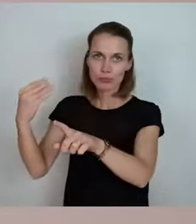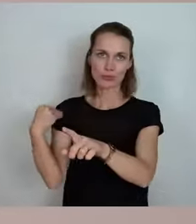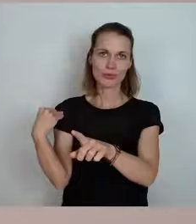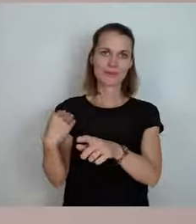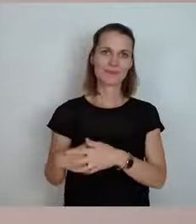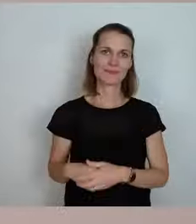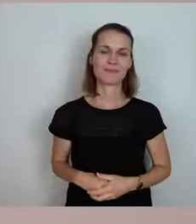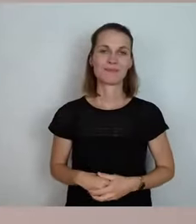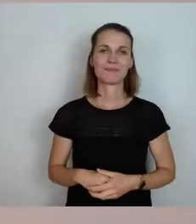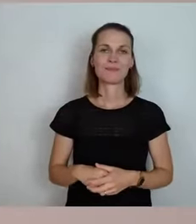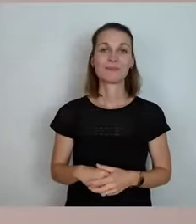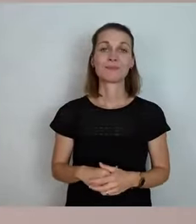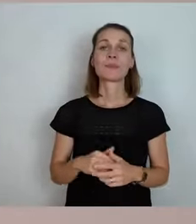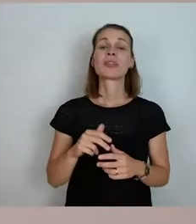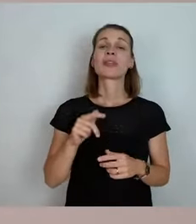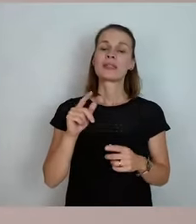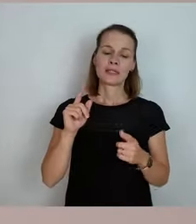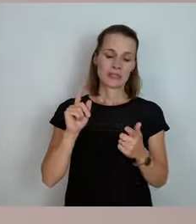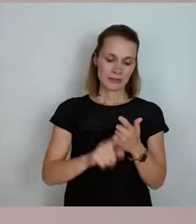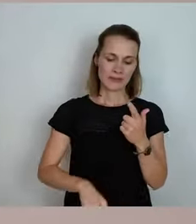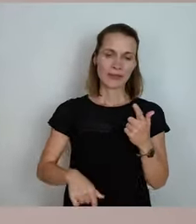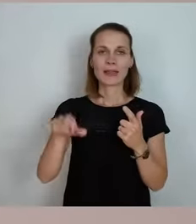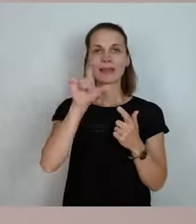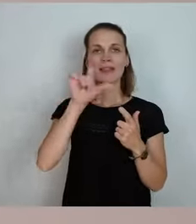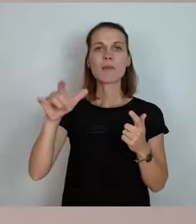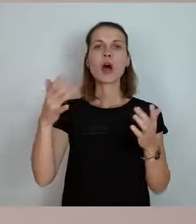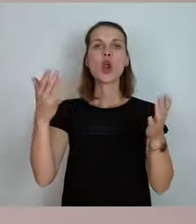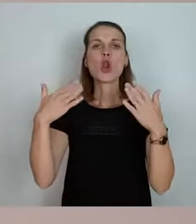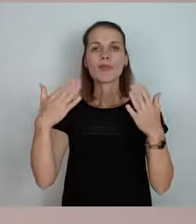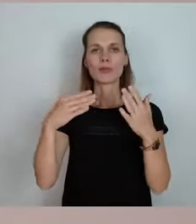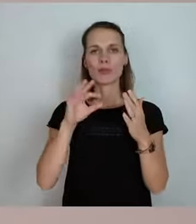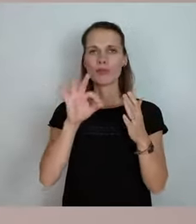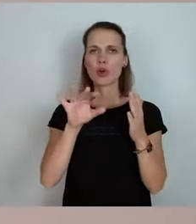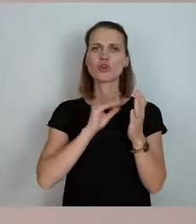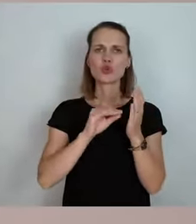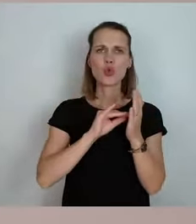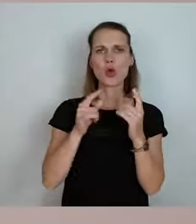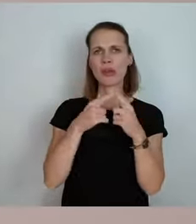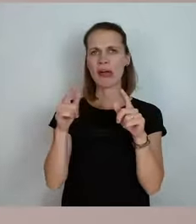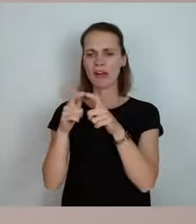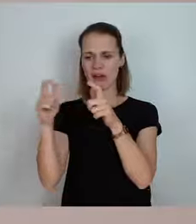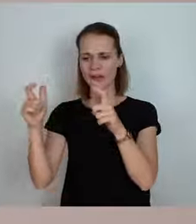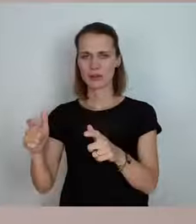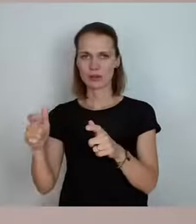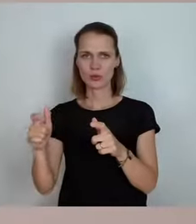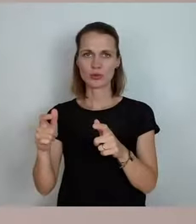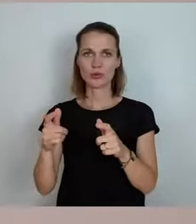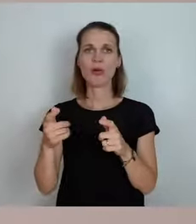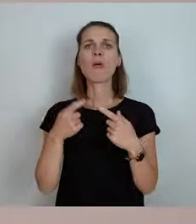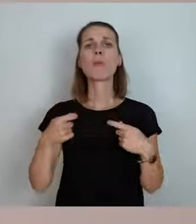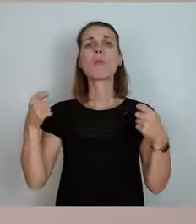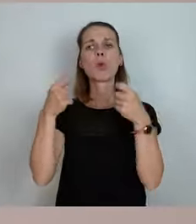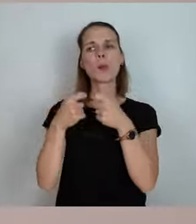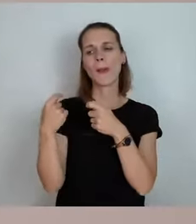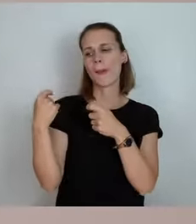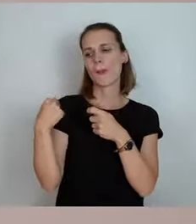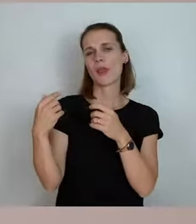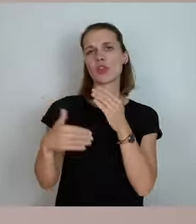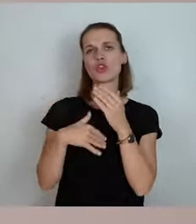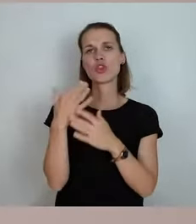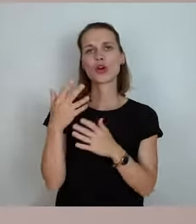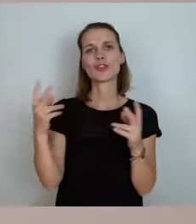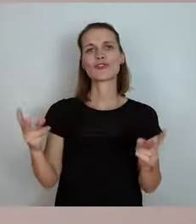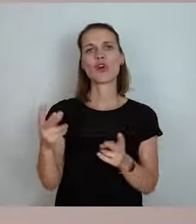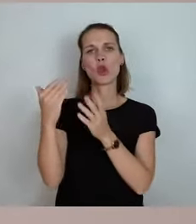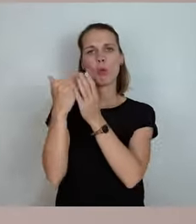Thema Lüftung in Schulen oder anderen Einrichtungen. Der Bund hat ja vor ganz kurzer Zeit ein neues Förderprogramm herausgebracht für